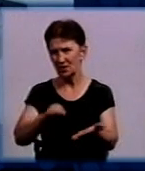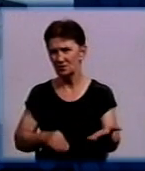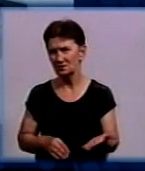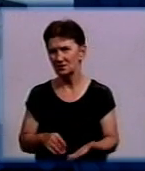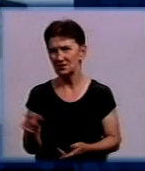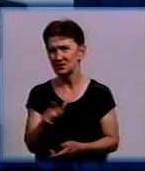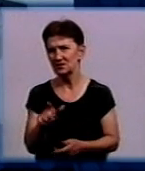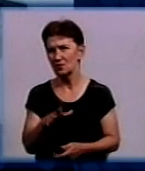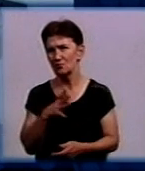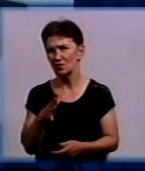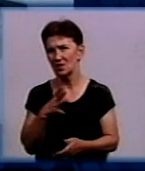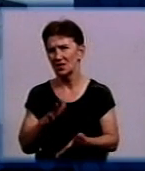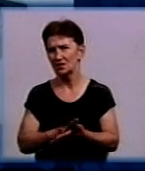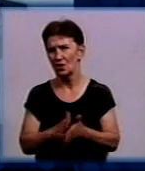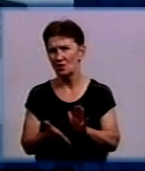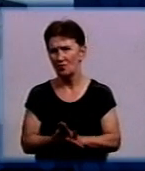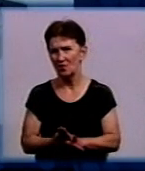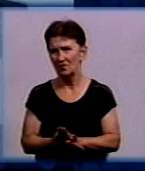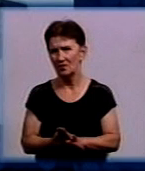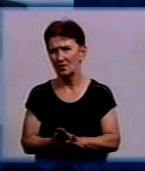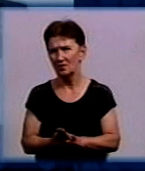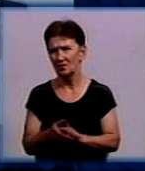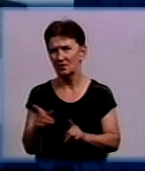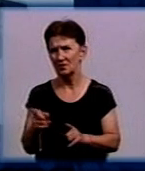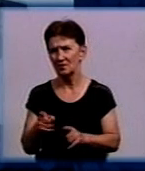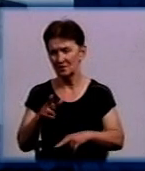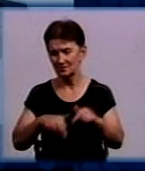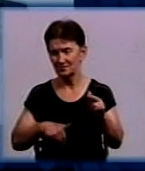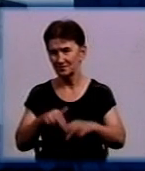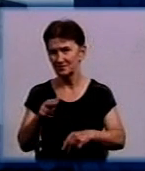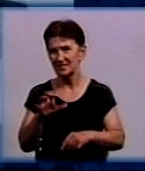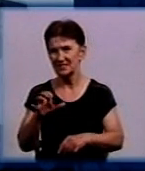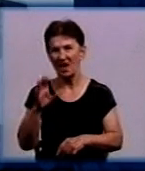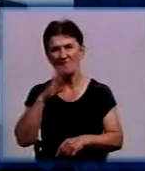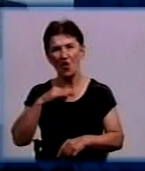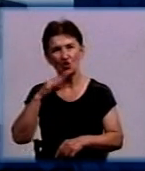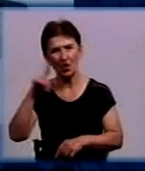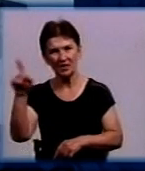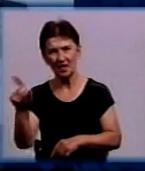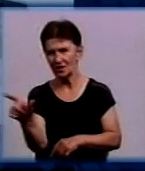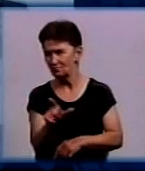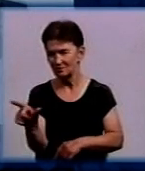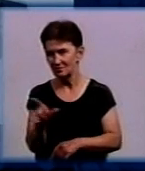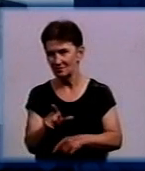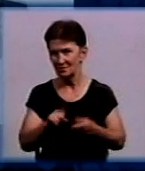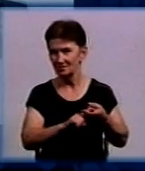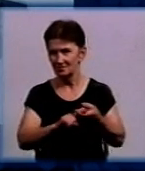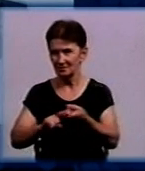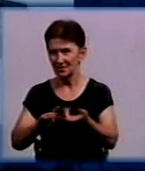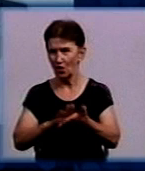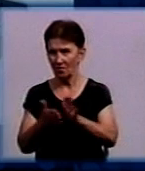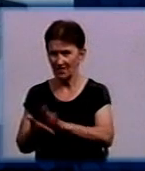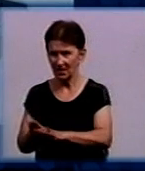домовленість підрядної організації з водоканалом щодо виконання даних робіт.